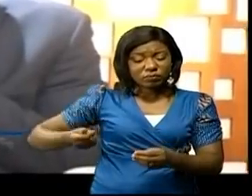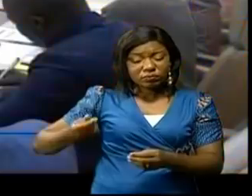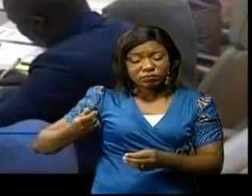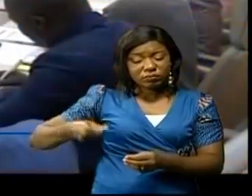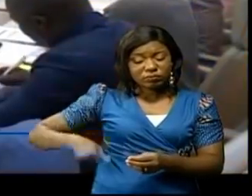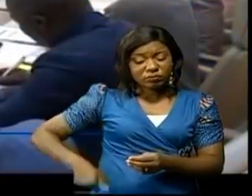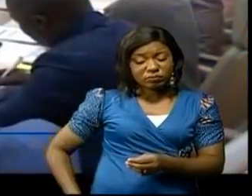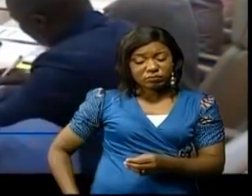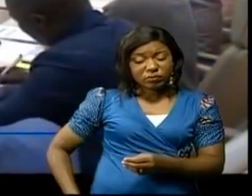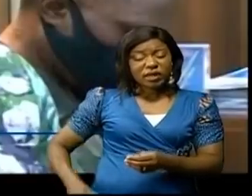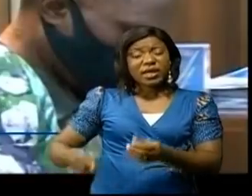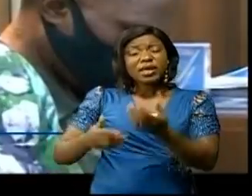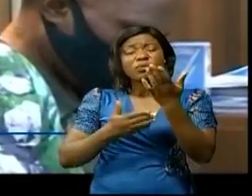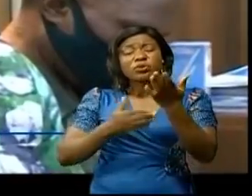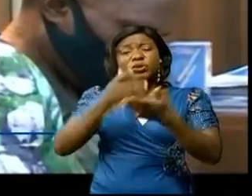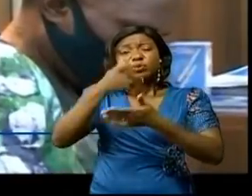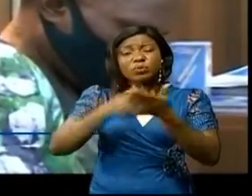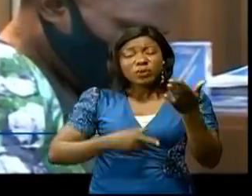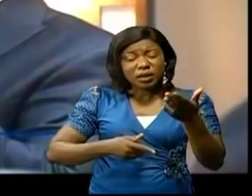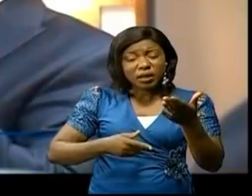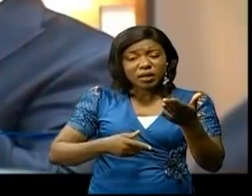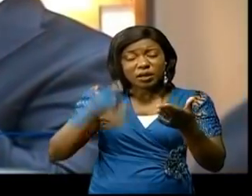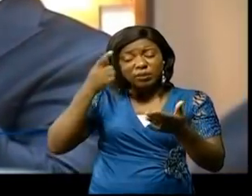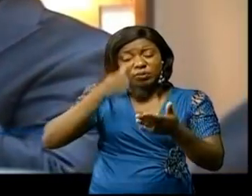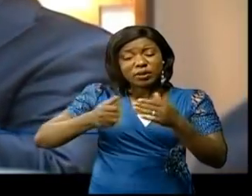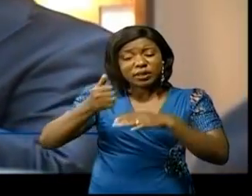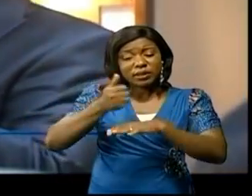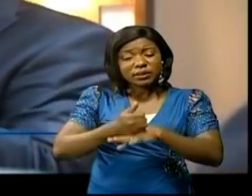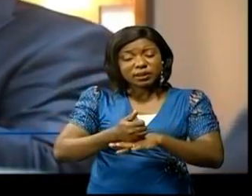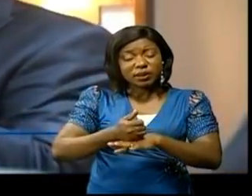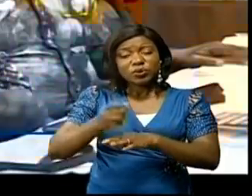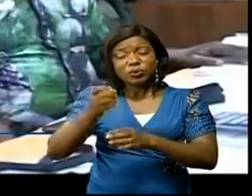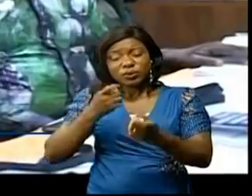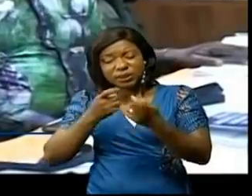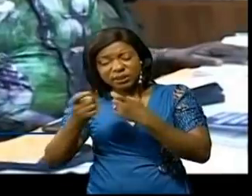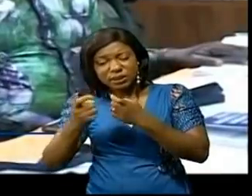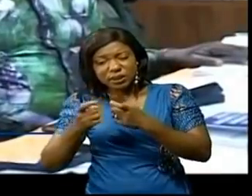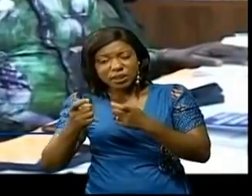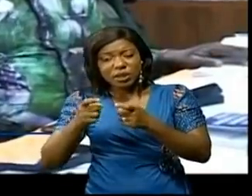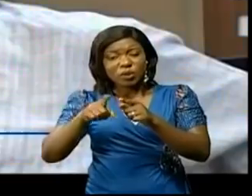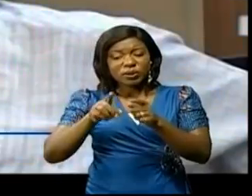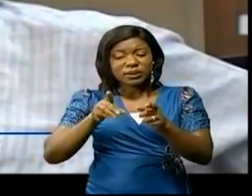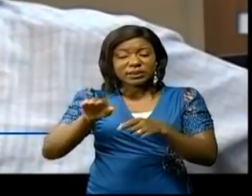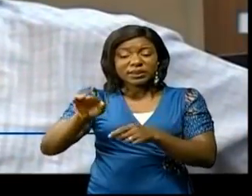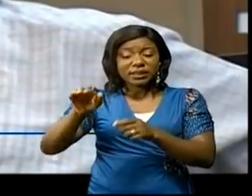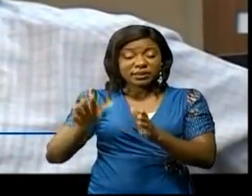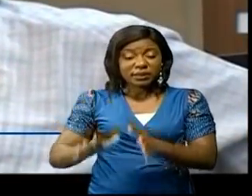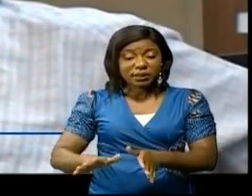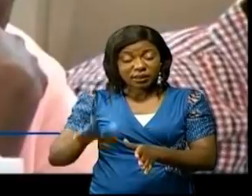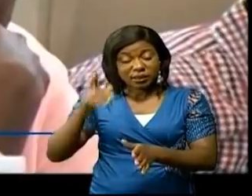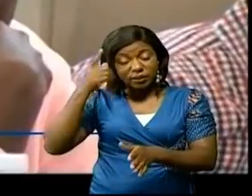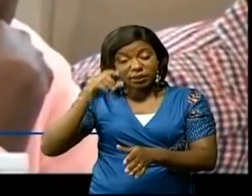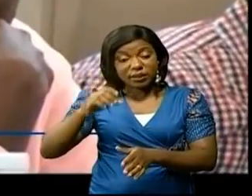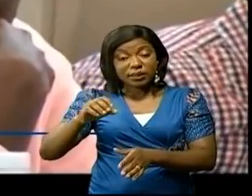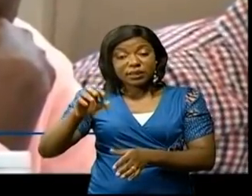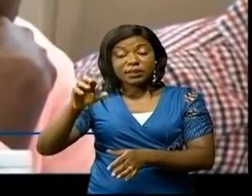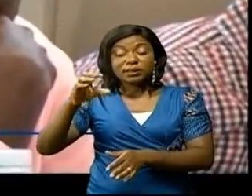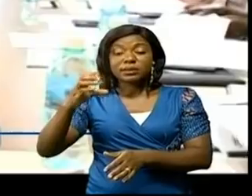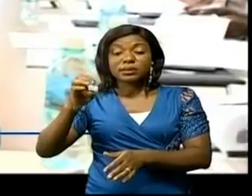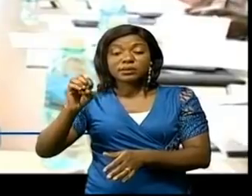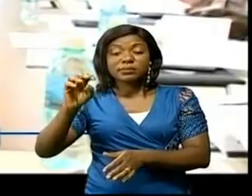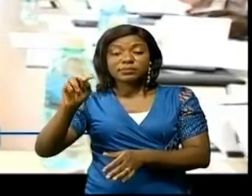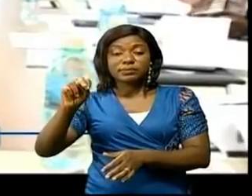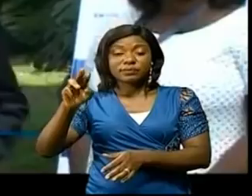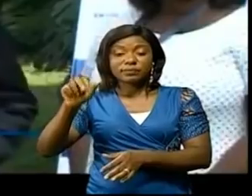secteur. Quelle importance donner à cet atelier ? Feli Oukongo, directeur de la réglementation à la Cénaref, donne ici l